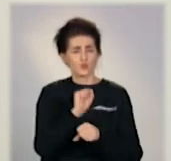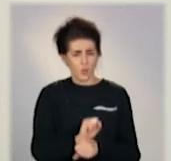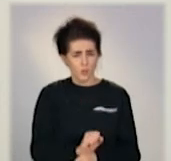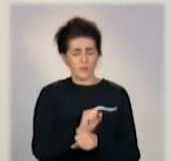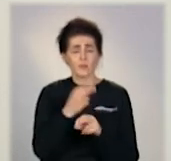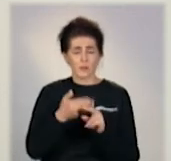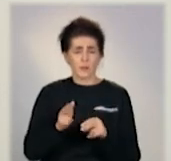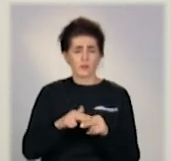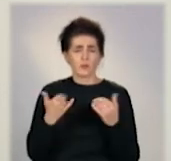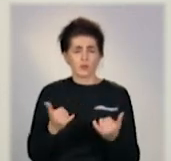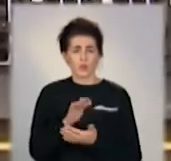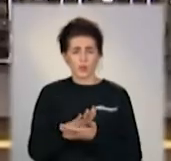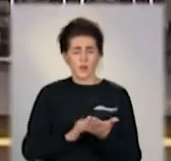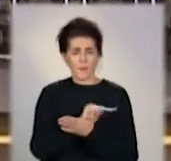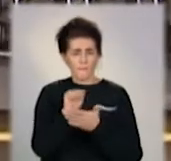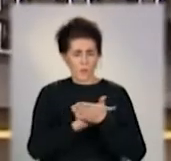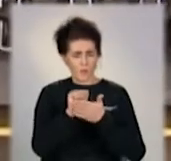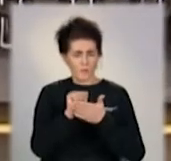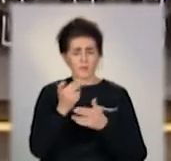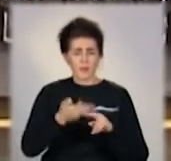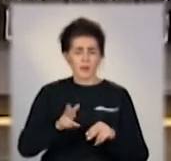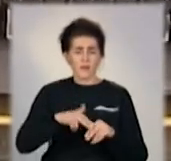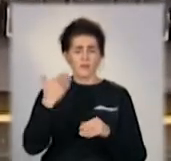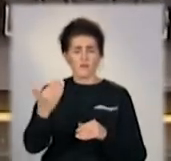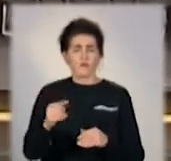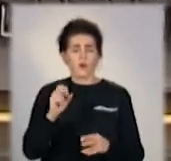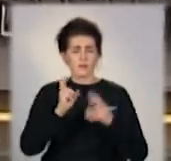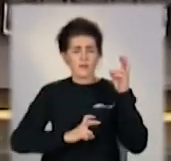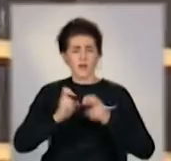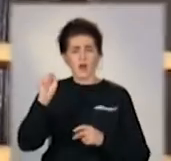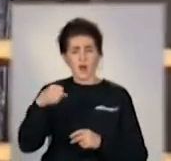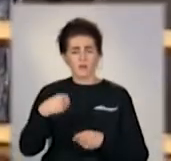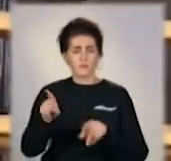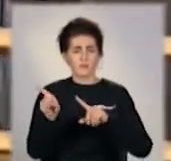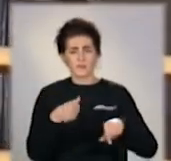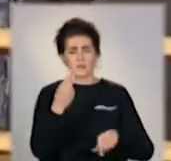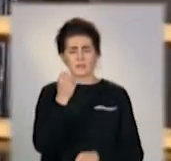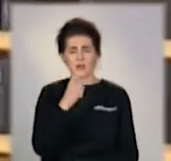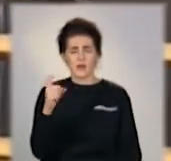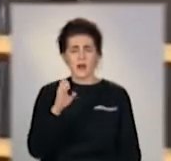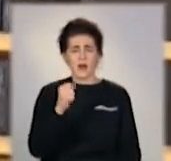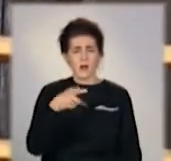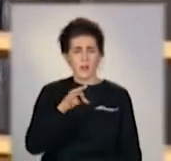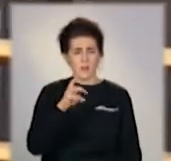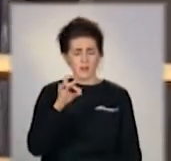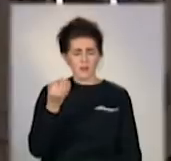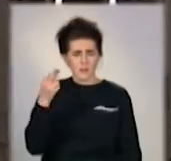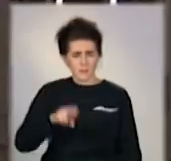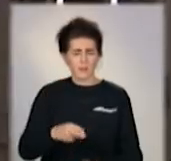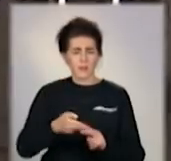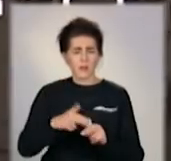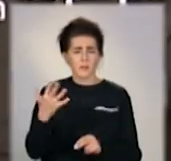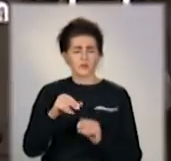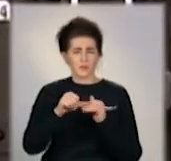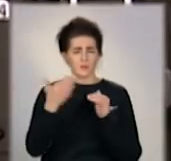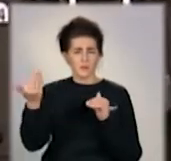йдемо і демонтаж. На комбінаті Азовсталь виведені з експлуатації цех агломерації. П'ята, шоста і сьома коксові батареї та